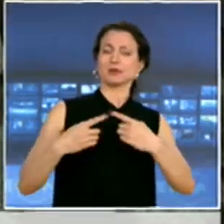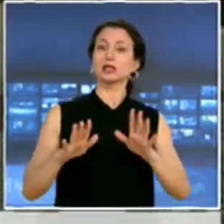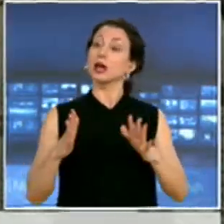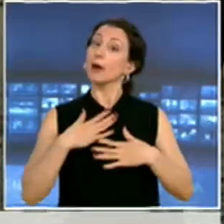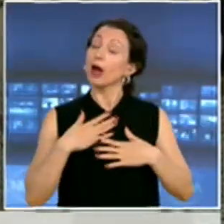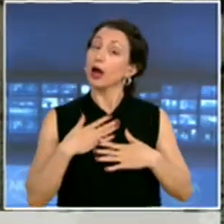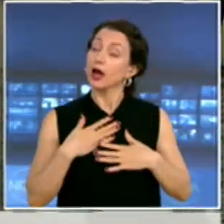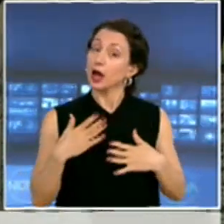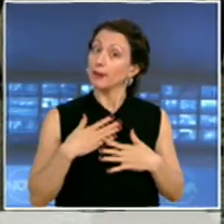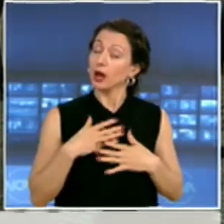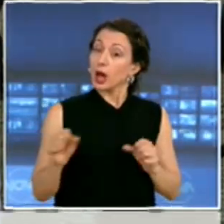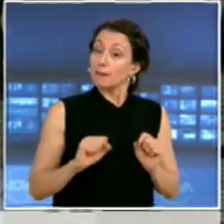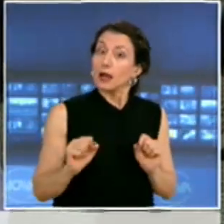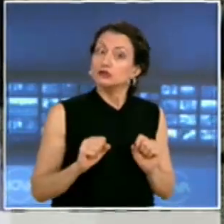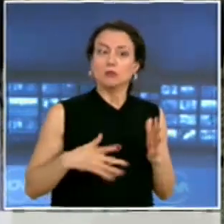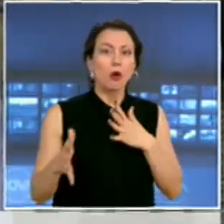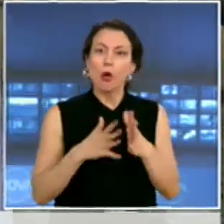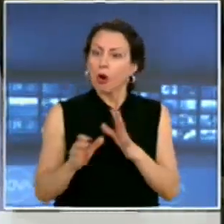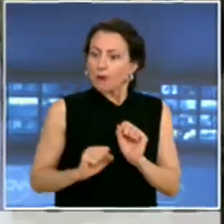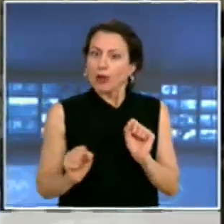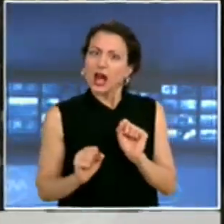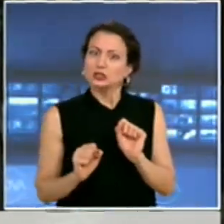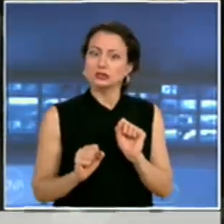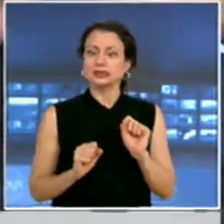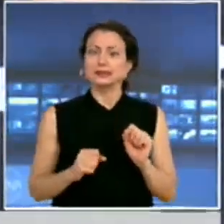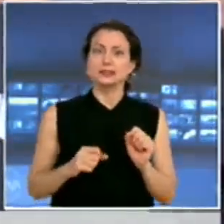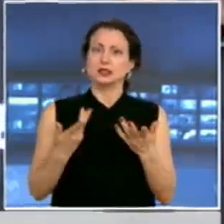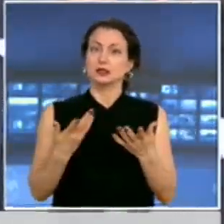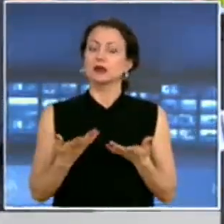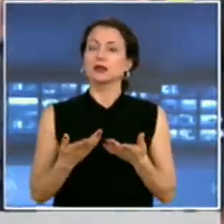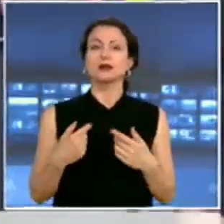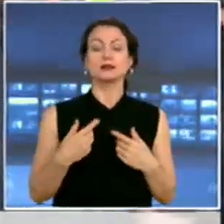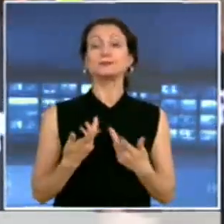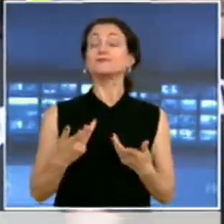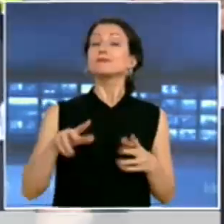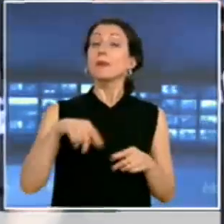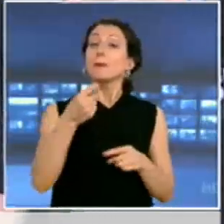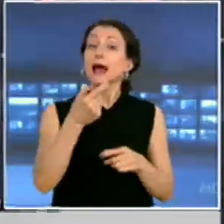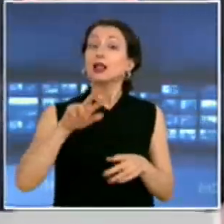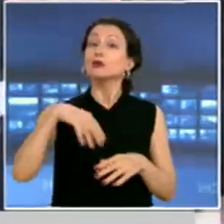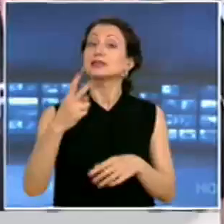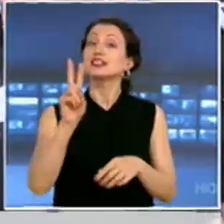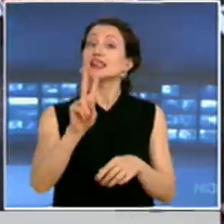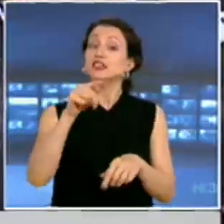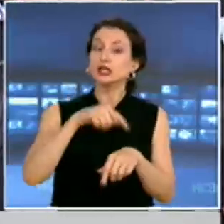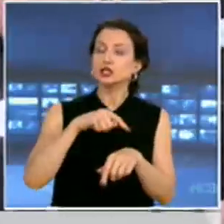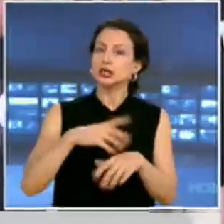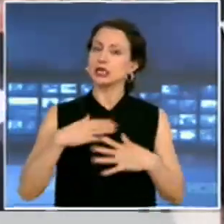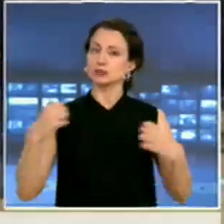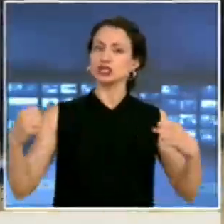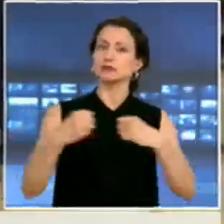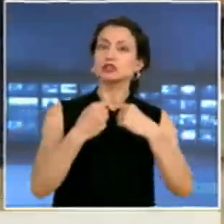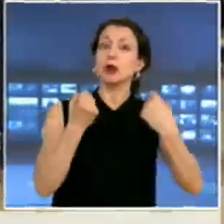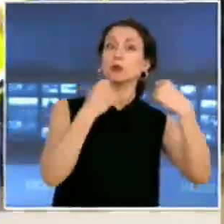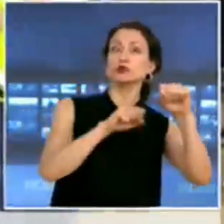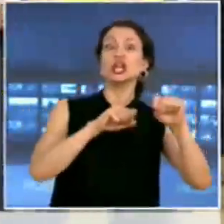Плащат се на... Много хора се плащат да са тук, да правят мизери. Малко след 22 часа имаше изблъзъци между протестиращи